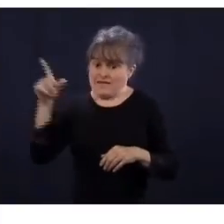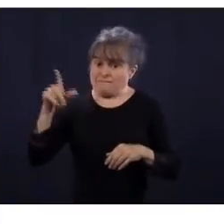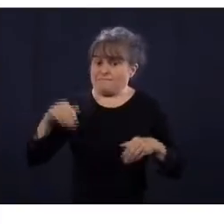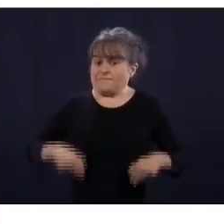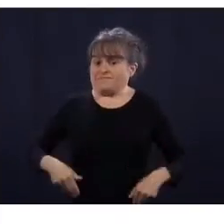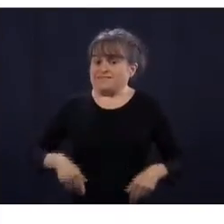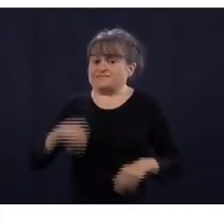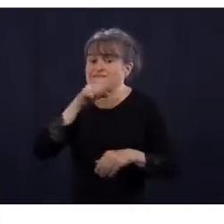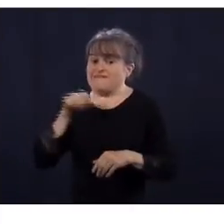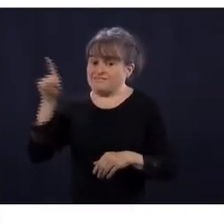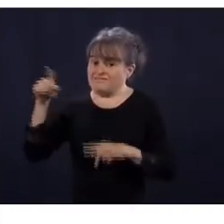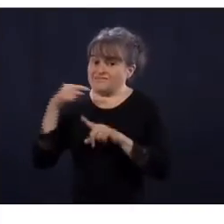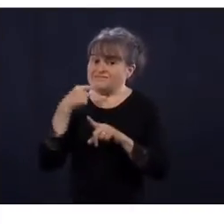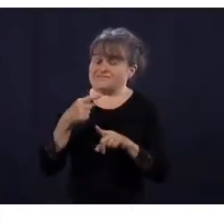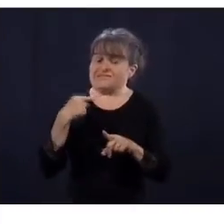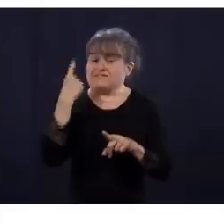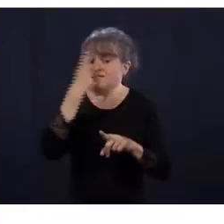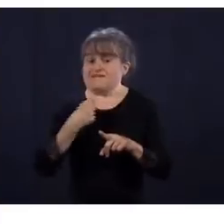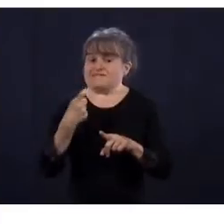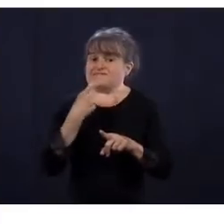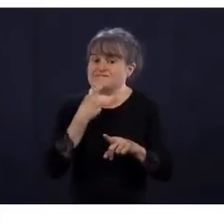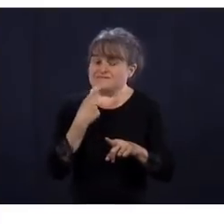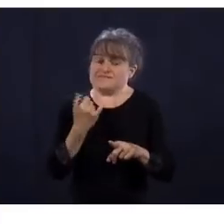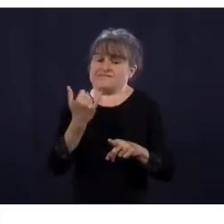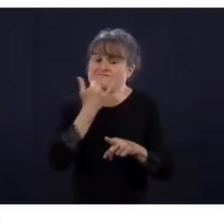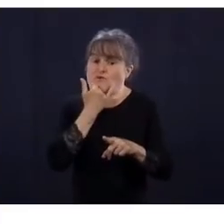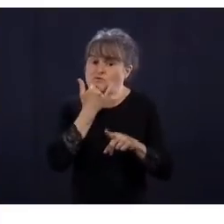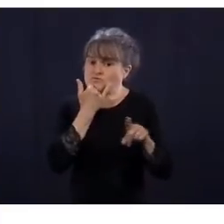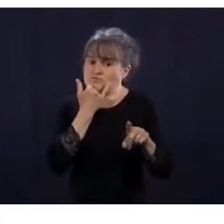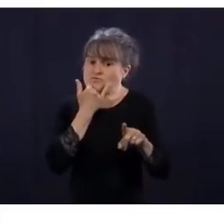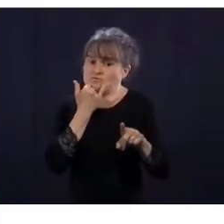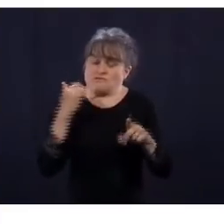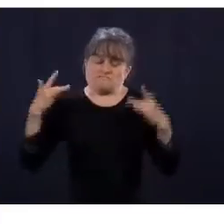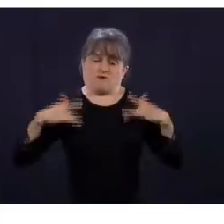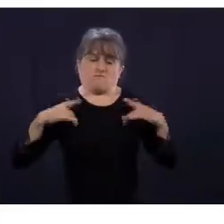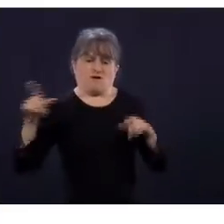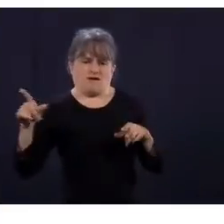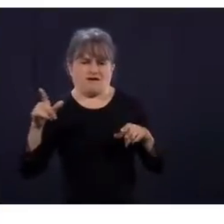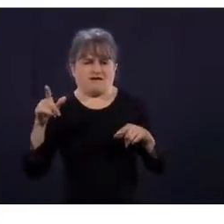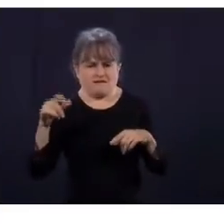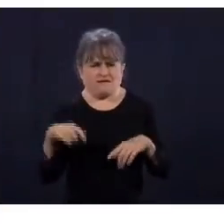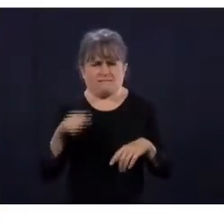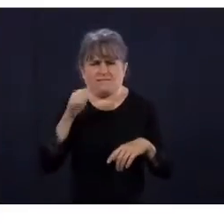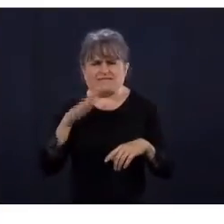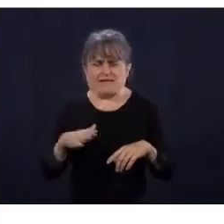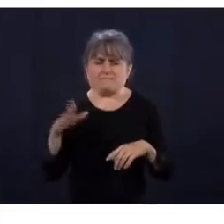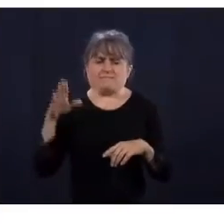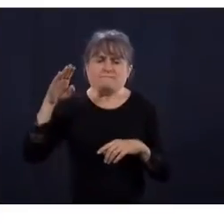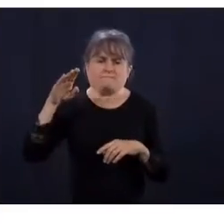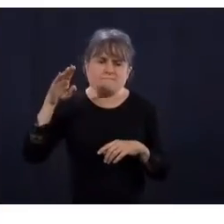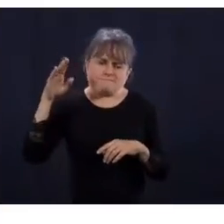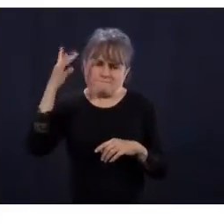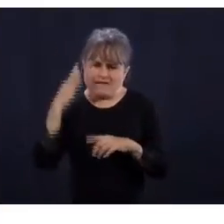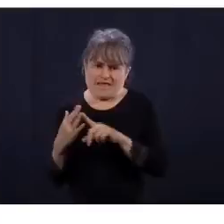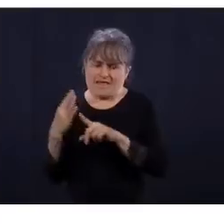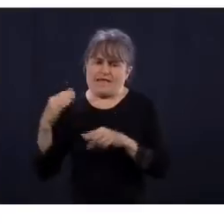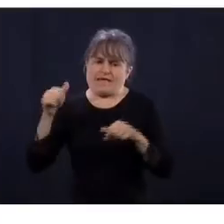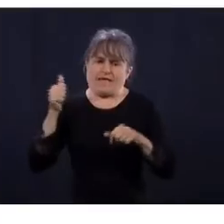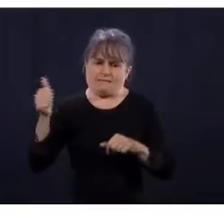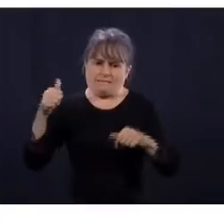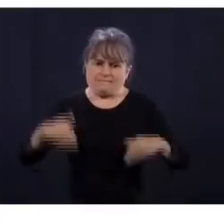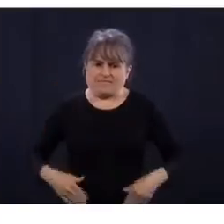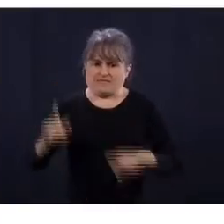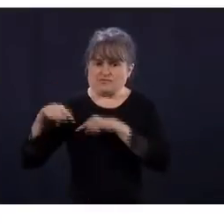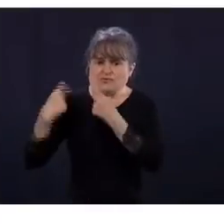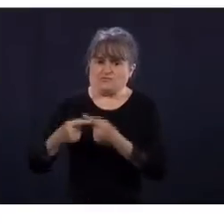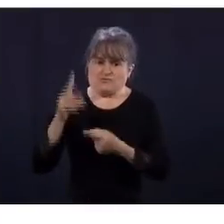portrait déjà très difficile des CHSLD avant même la crise? Bien, comme je l'ai souvent expliqué, quand on est